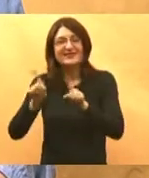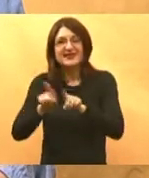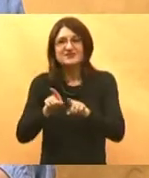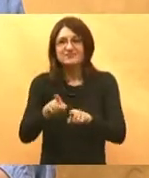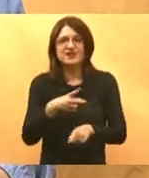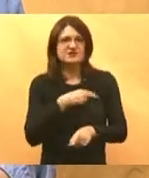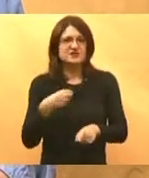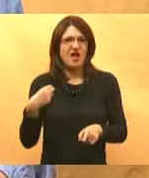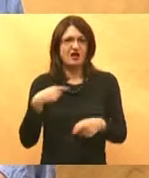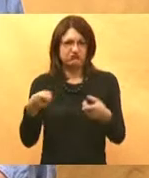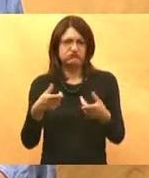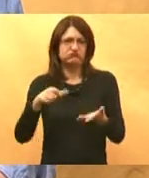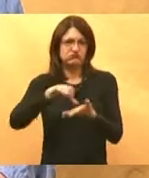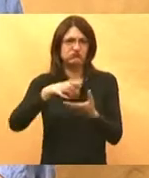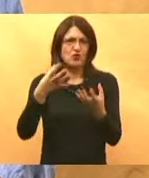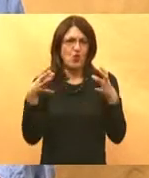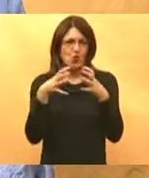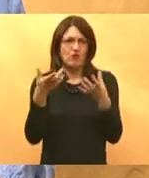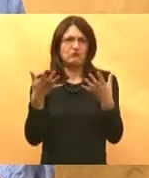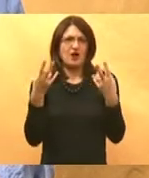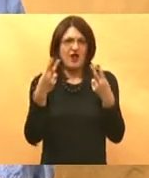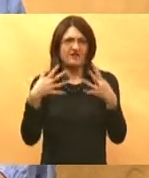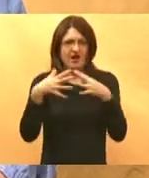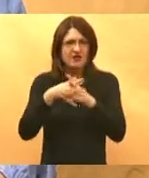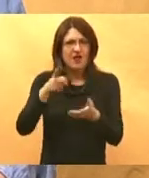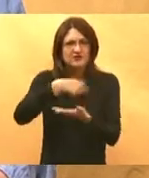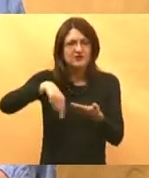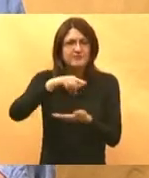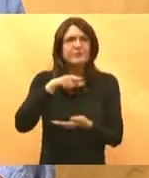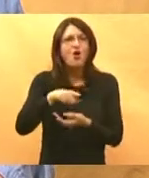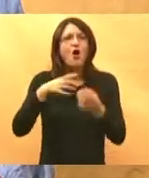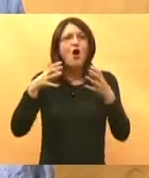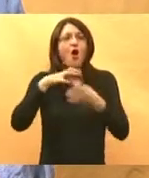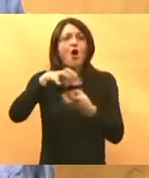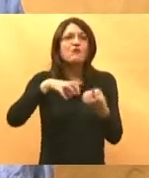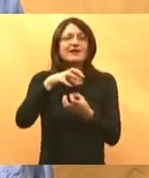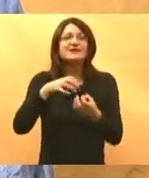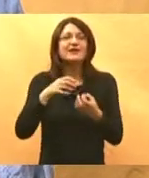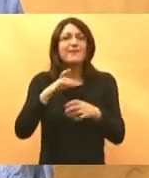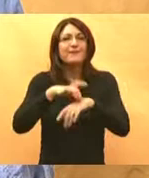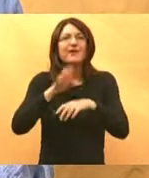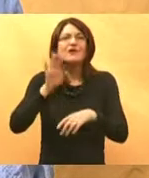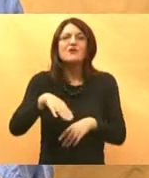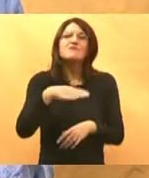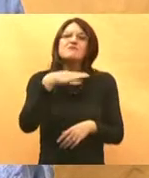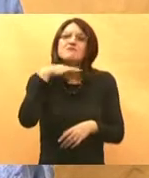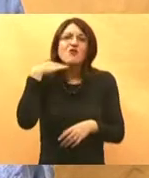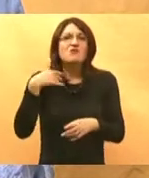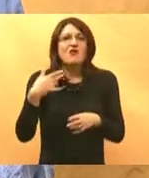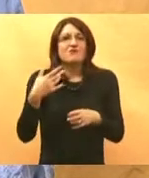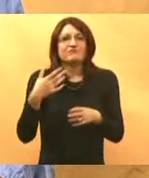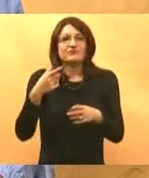urbana sredina koja je jako gusto naseljena gdje su timovi obiteljske medicine izrazito prenapučeni što znate i sami